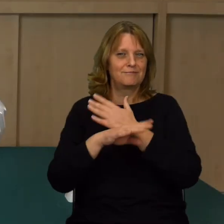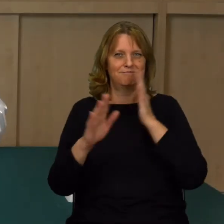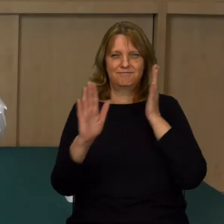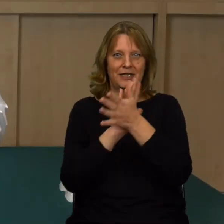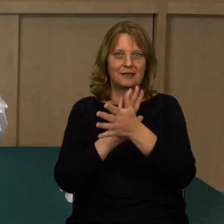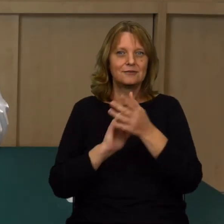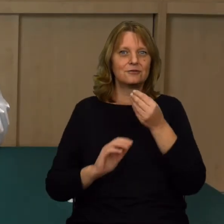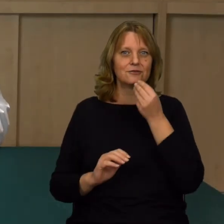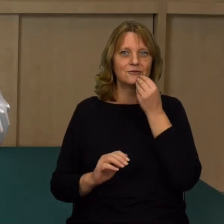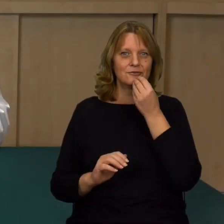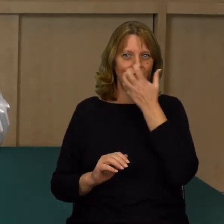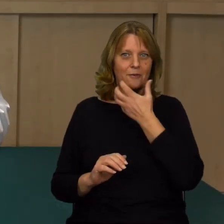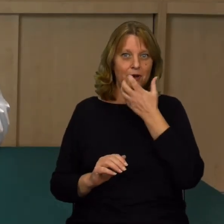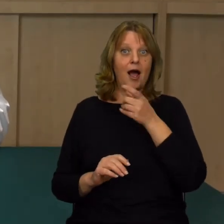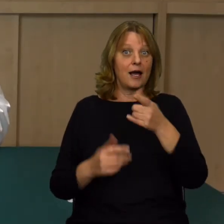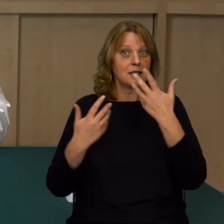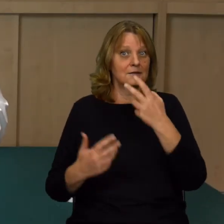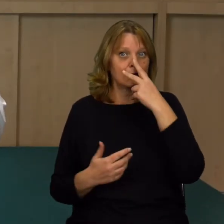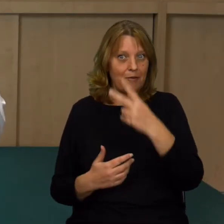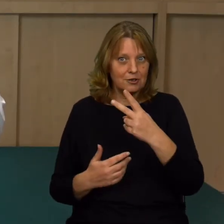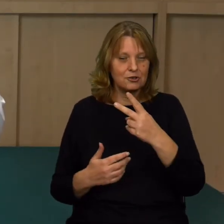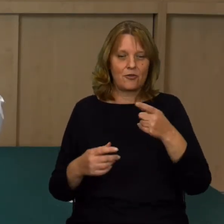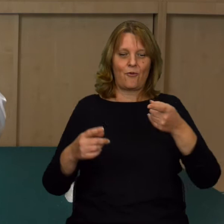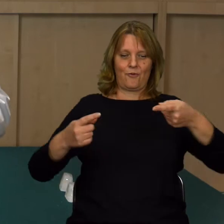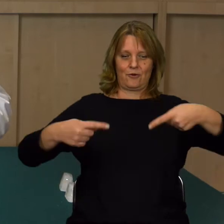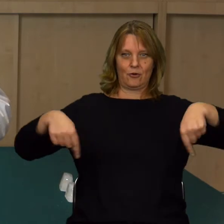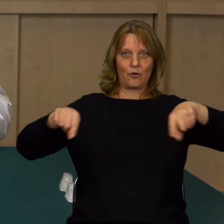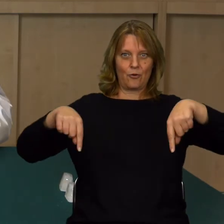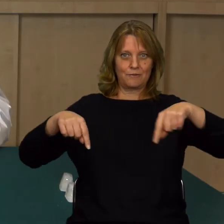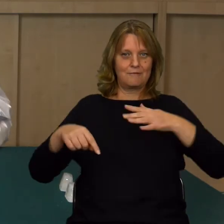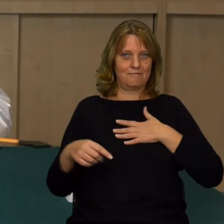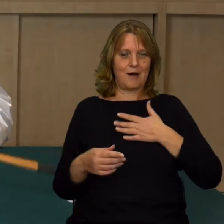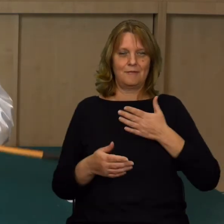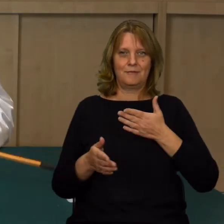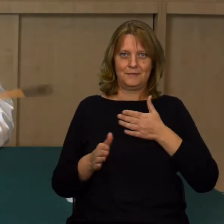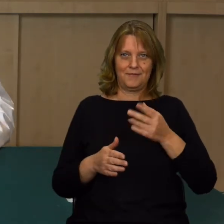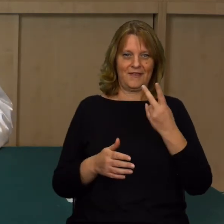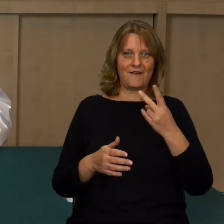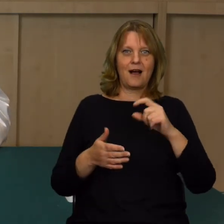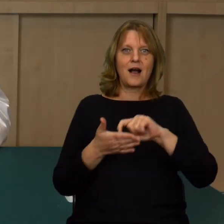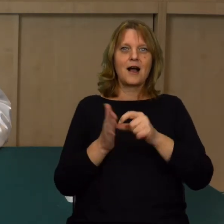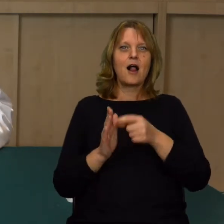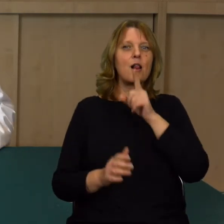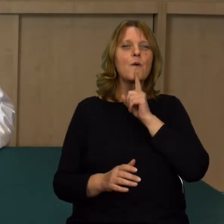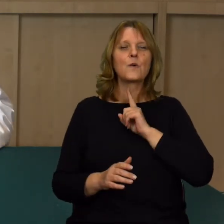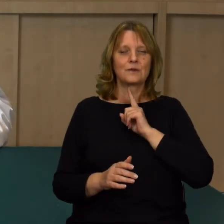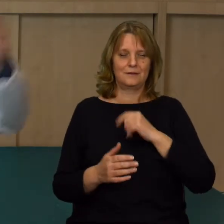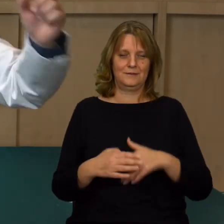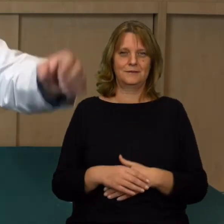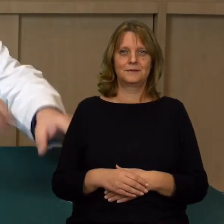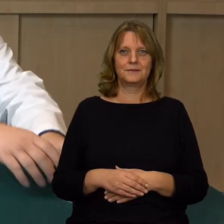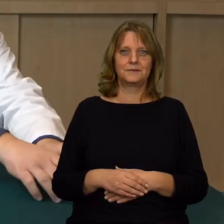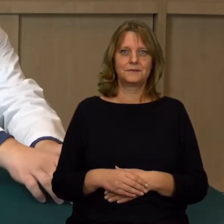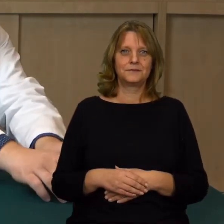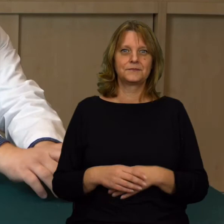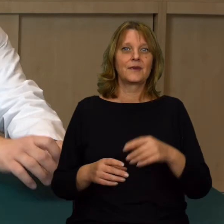Ale żeby zobaczyć przewodnictwo cieplne na tych dwóch krążkach mam przygotowane dwie kostki lodu. Kostki